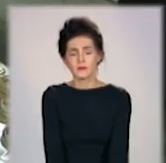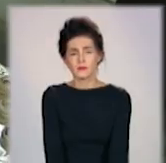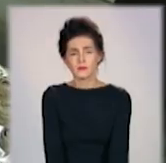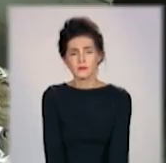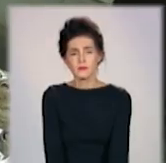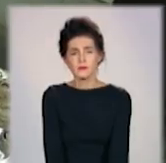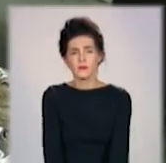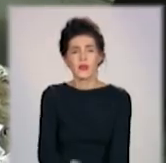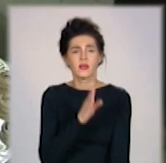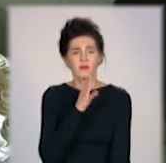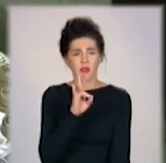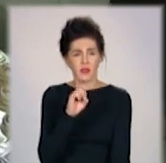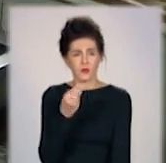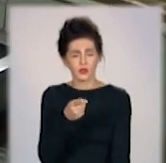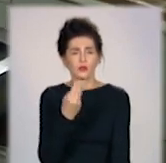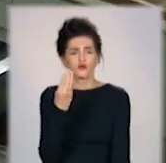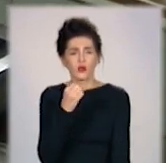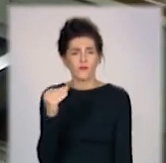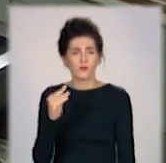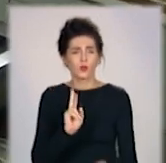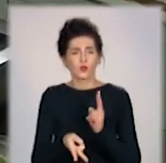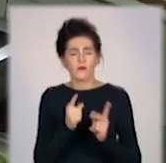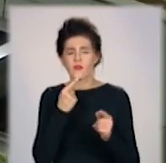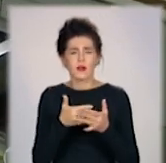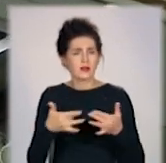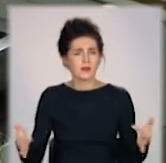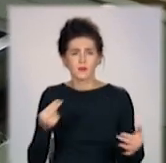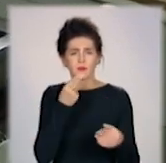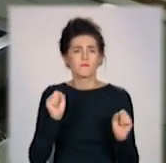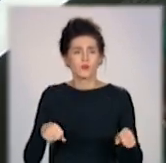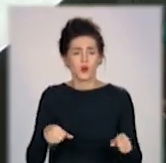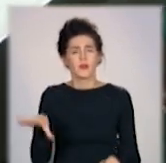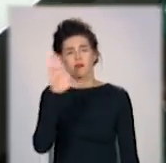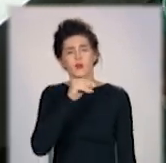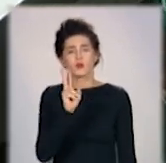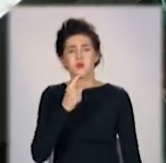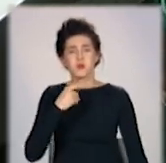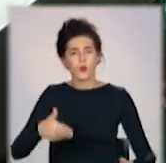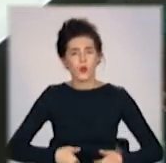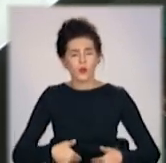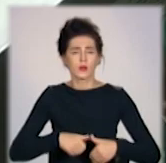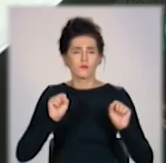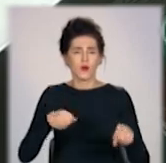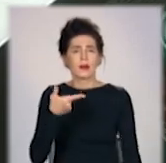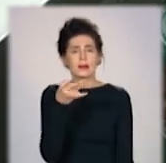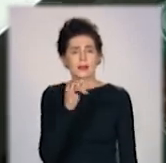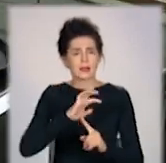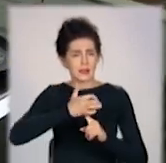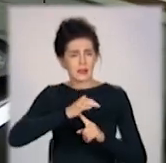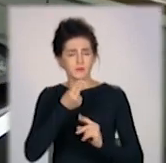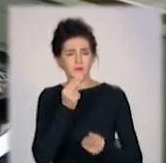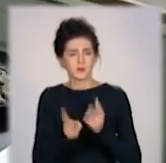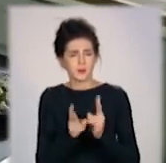Пані Наталя, шеф-кухар, знає безліч пісних страв. Каже, вірянам смакуватимуть фаршировані гриби, якщо їх правильно приготувати.